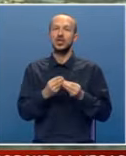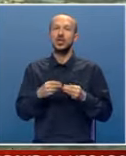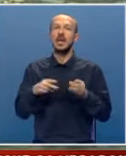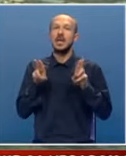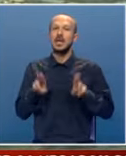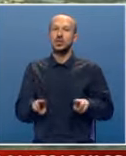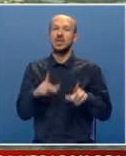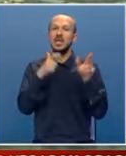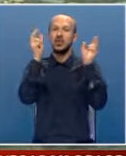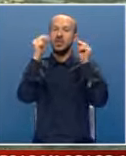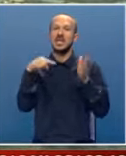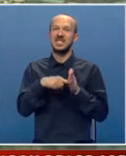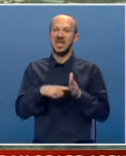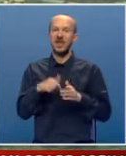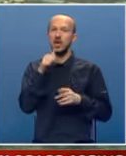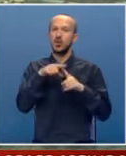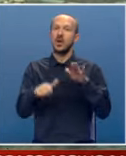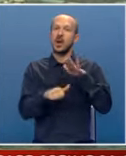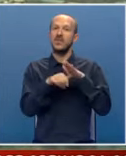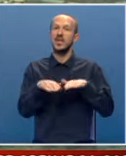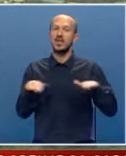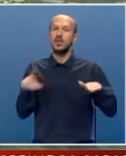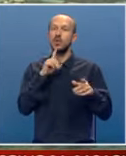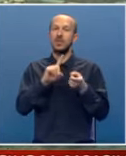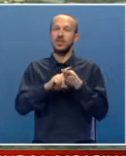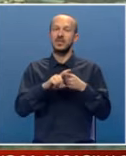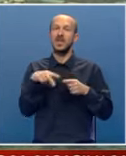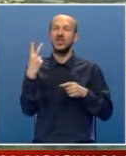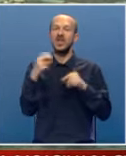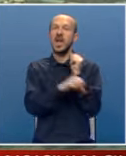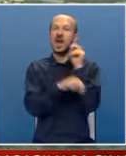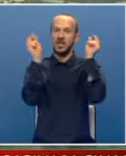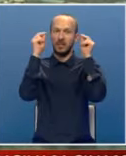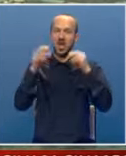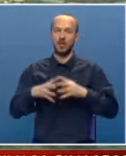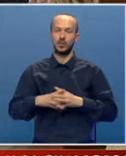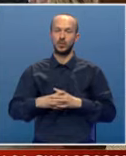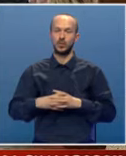iskonske, istorijske ciljeve i da je to glavni temelj koji povezuje ove dvije akademije.